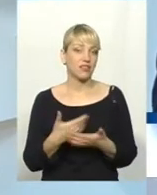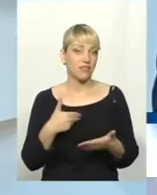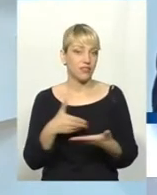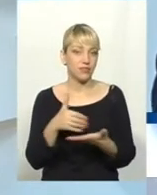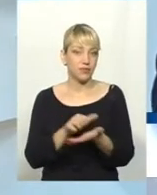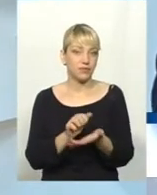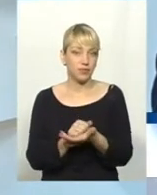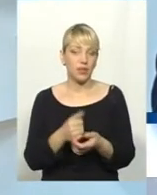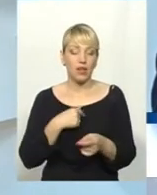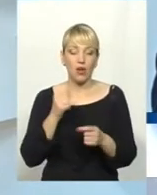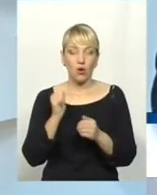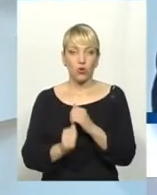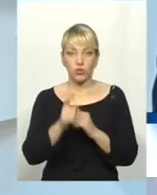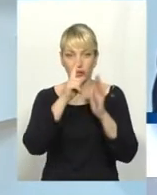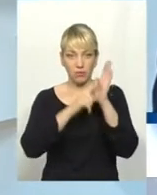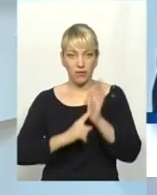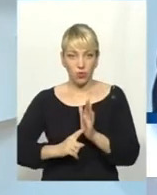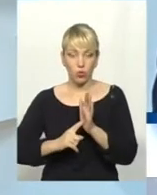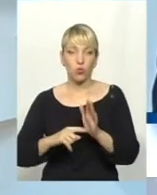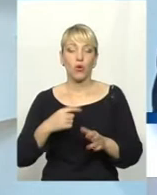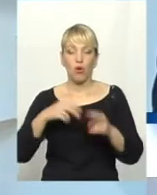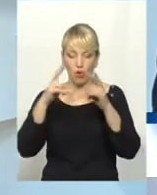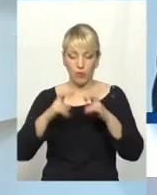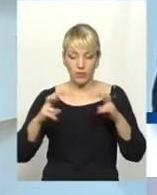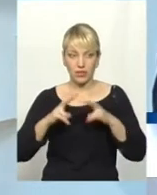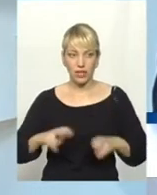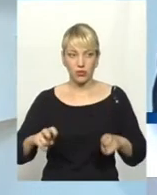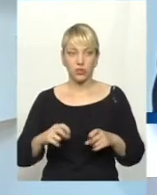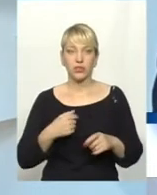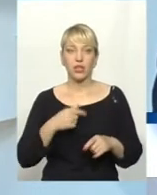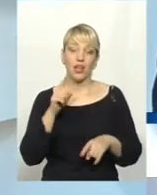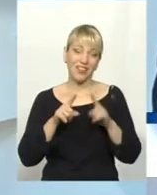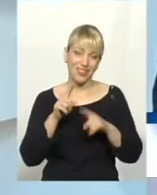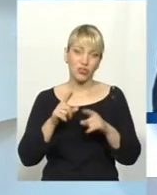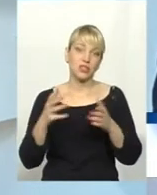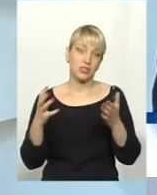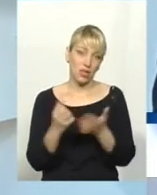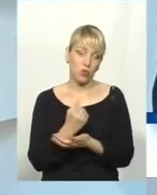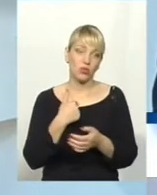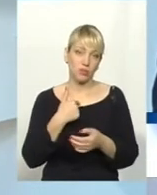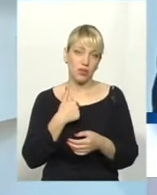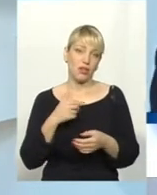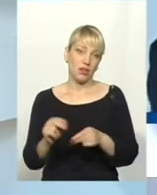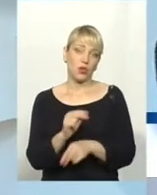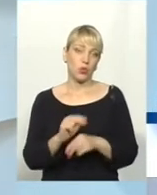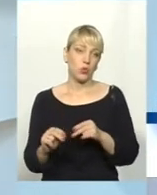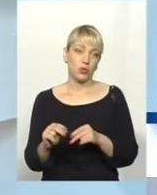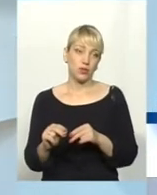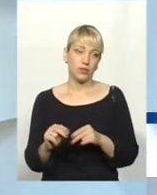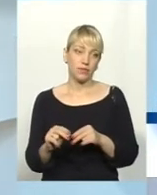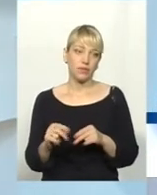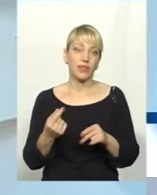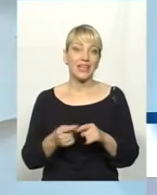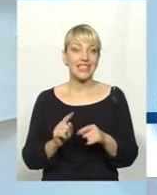я кожне півроку обстежуюсь, деколи він щось знаходить і лікує мене. Оце